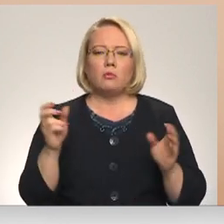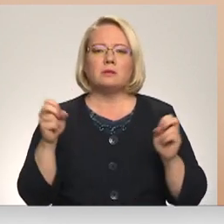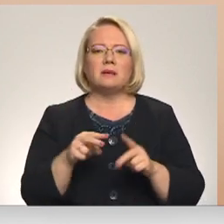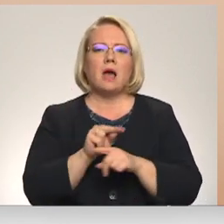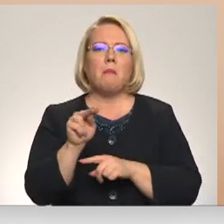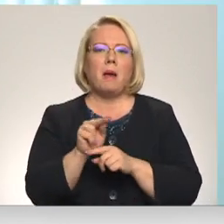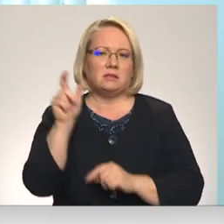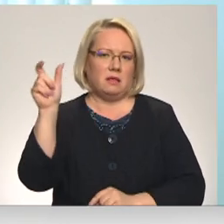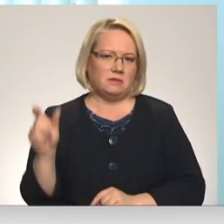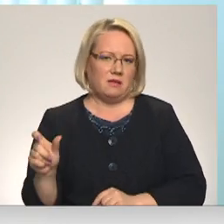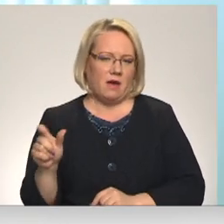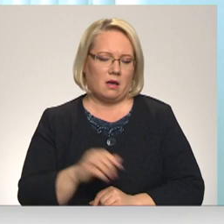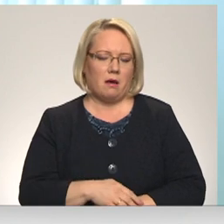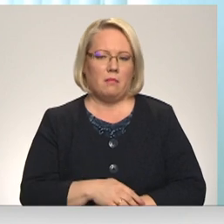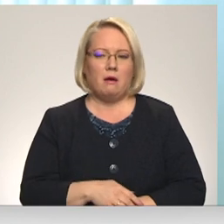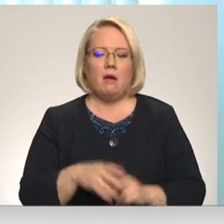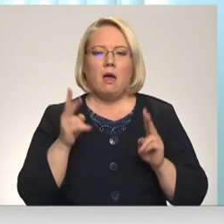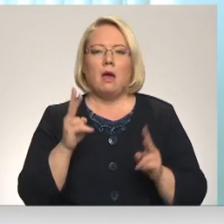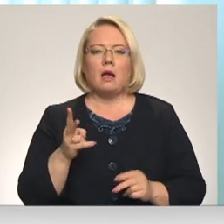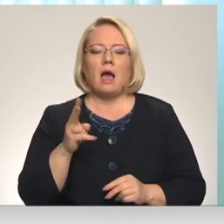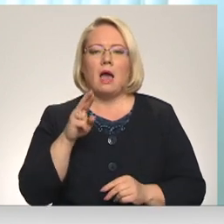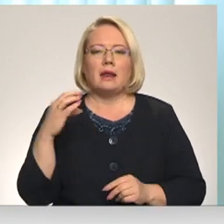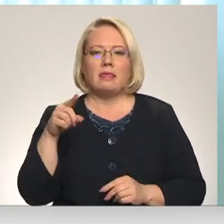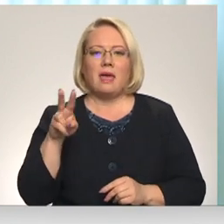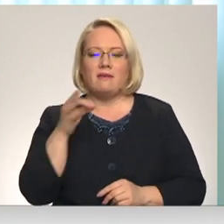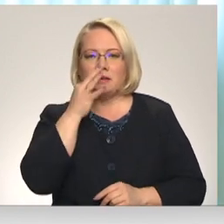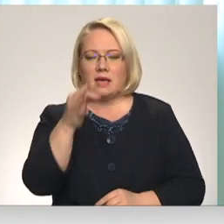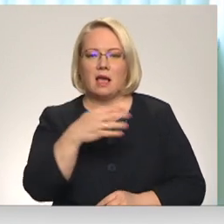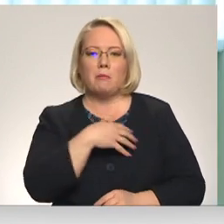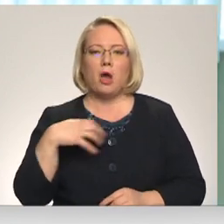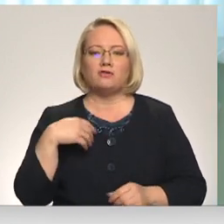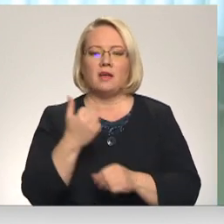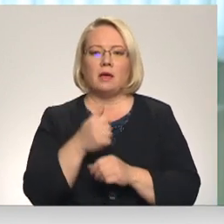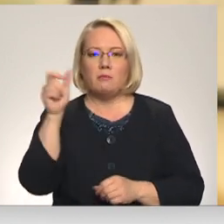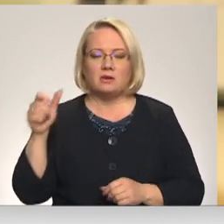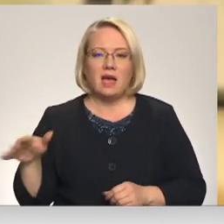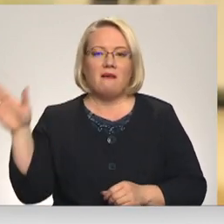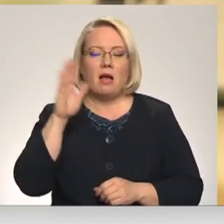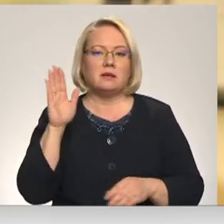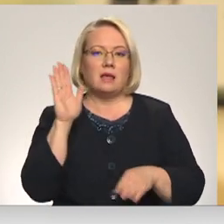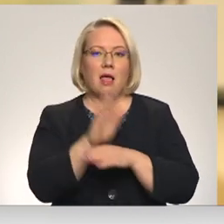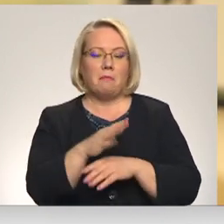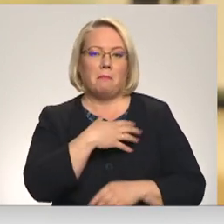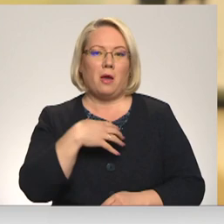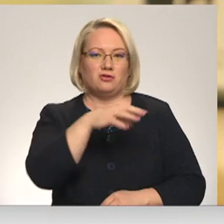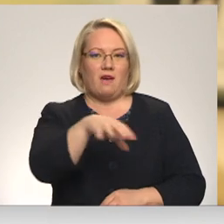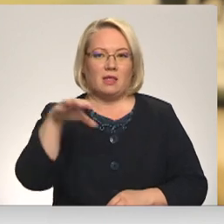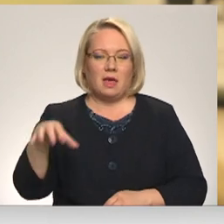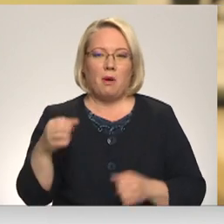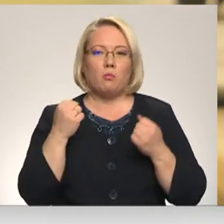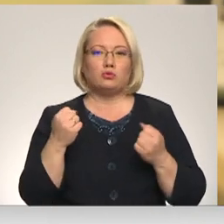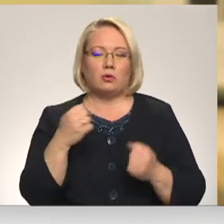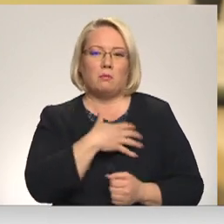apmācītam cilvēkam. Kā RTV uzsver pašvaldību pārstāvi, valsti uzliekot par pienākumu biet varam uzturēt pašvaldības policiju,